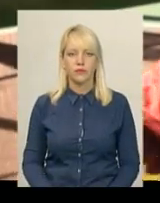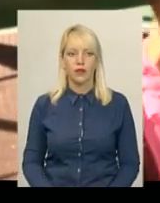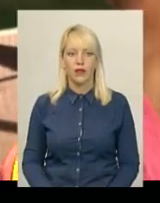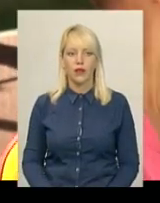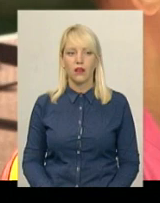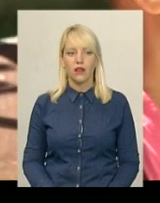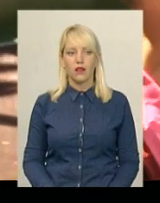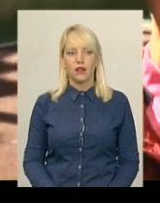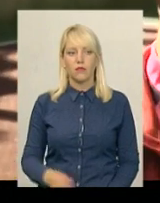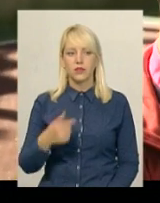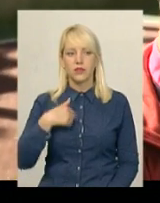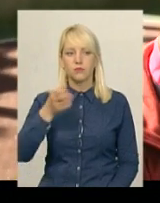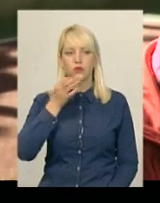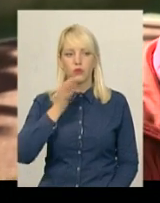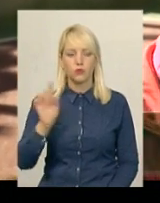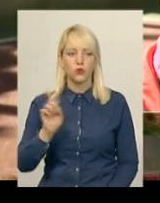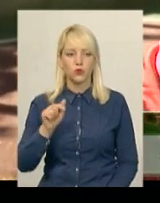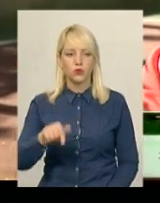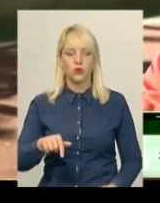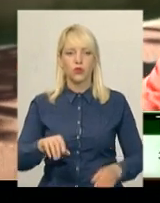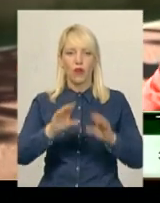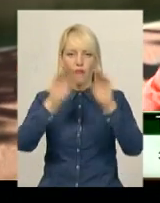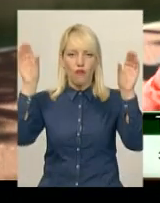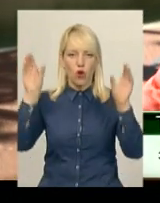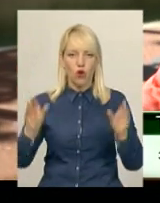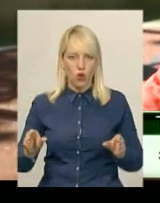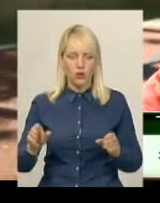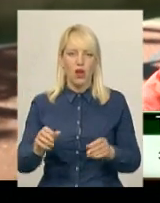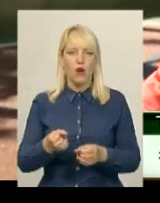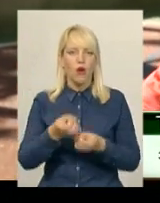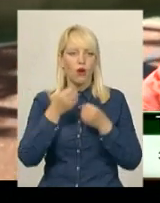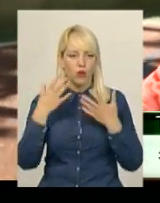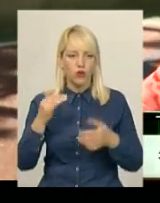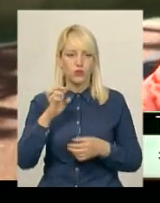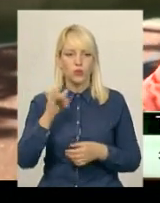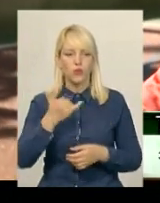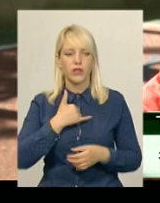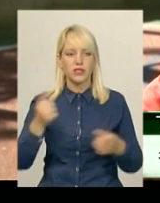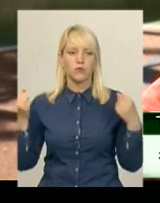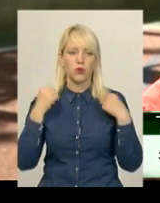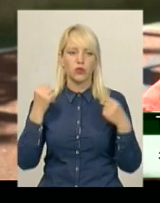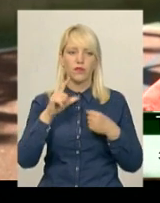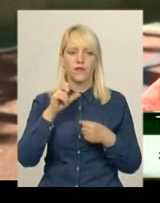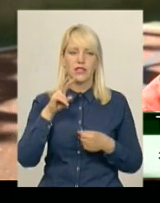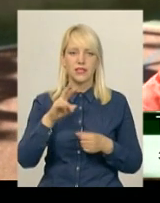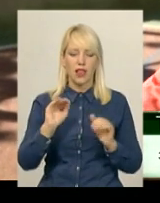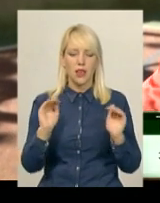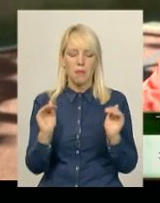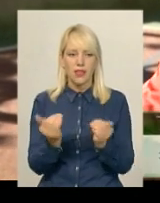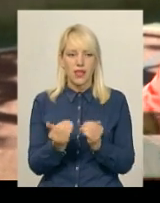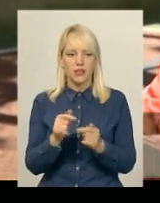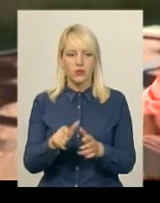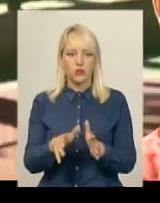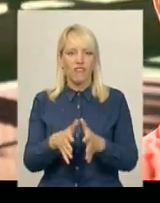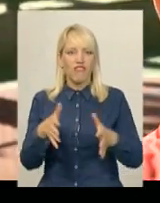Тут сподобалося, що тут ворота хороші, бо в нас в спортивному залі маленькі вони, то